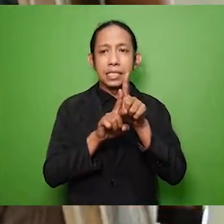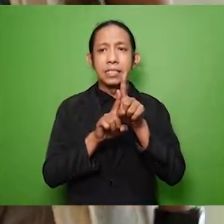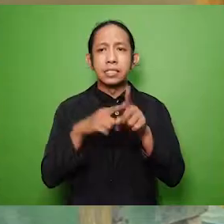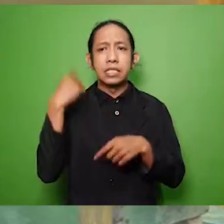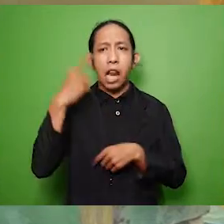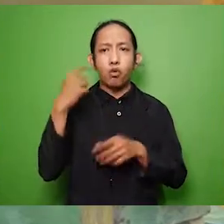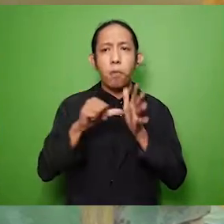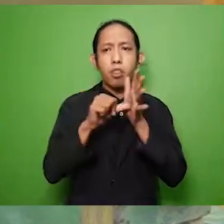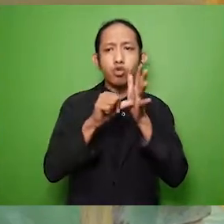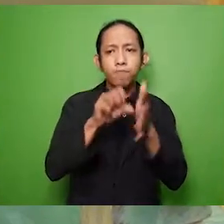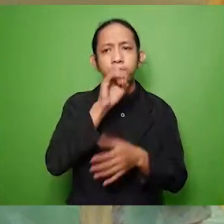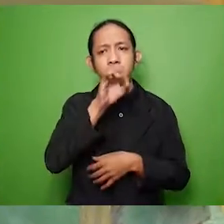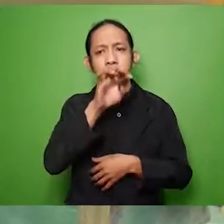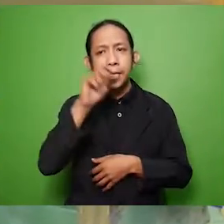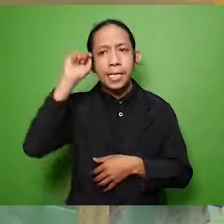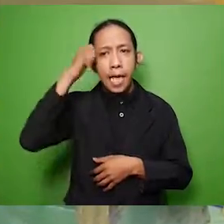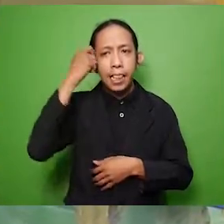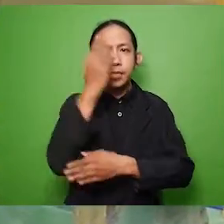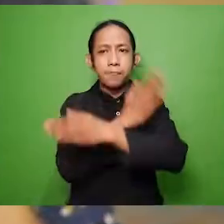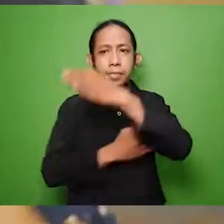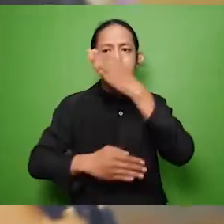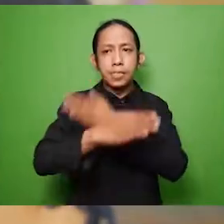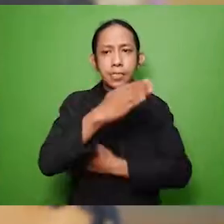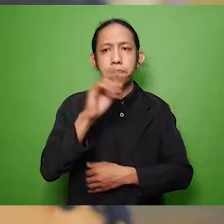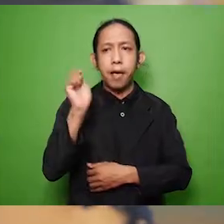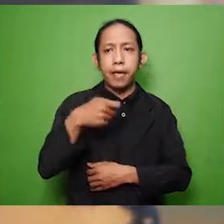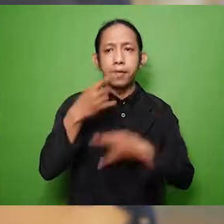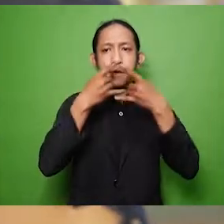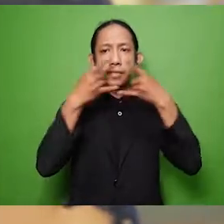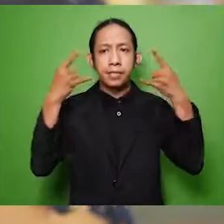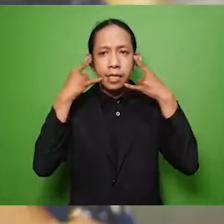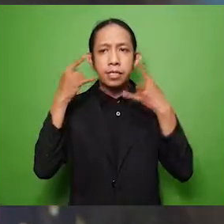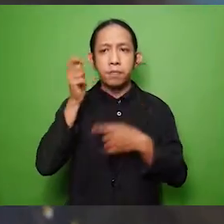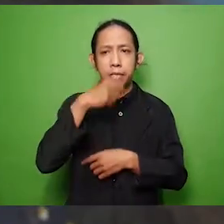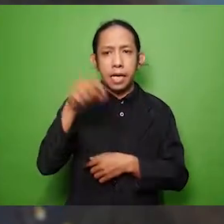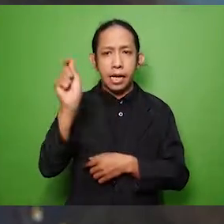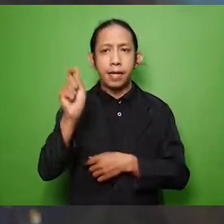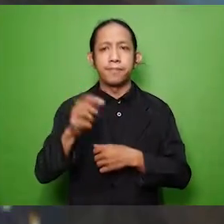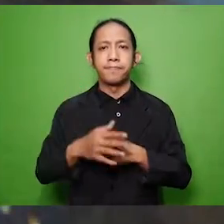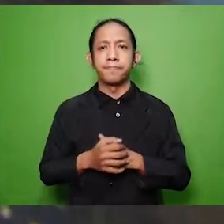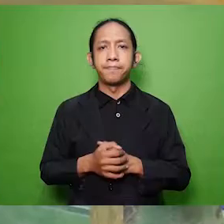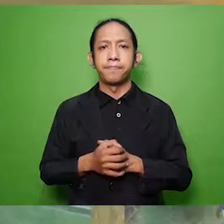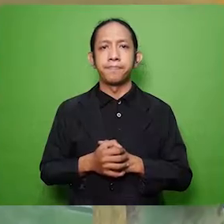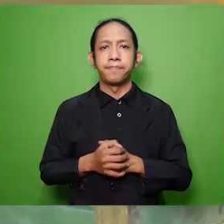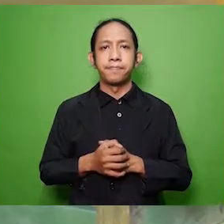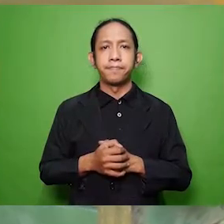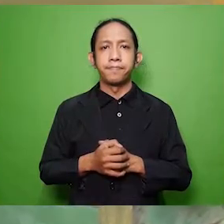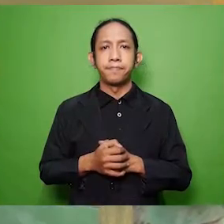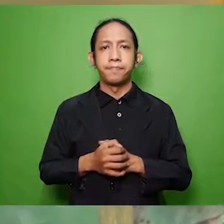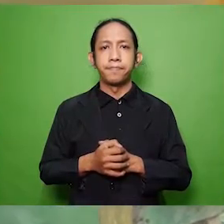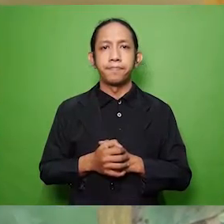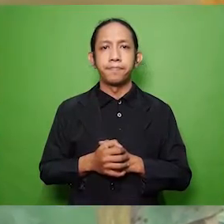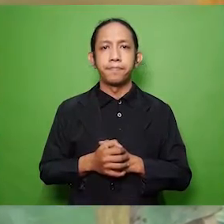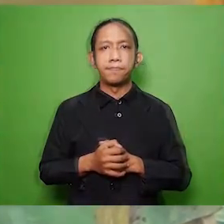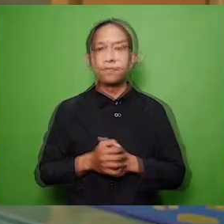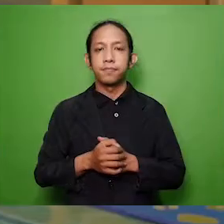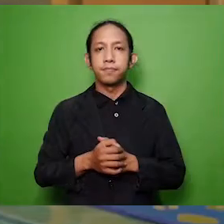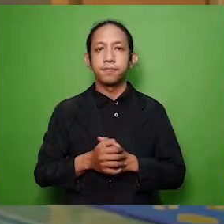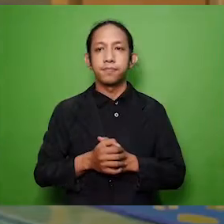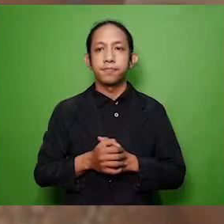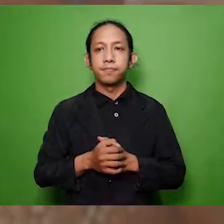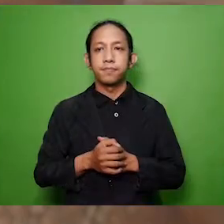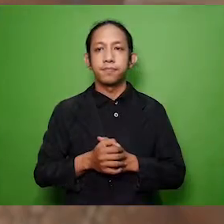Bagi para pendamping, selalu bantu dan ingatkan penyandang disabilitas dalam pemakaian masker yang benar.